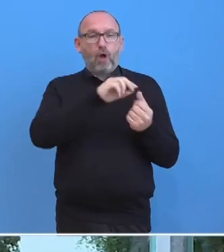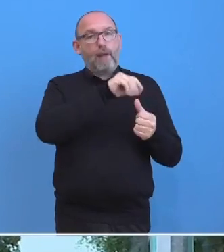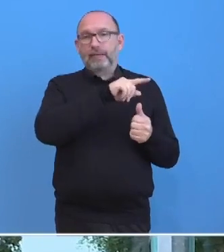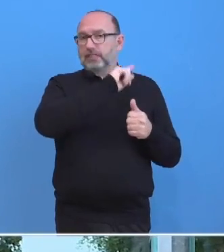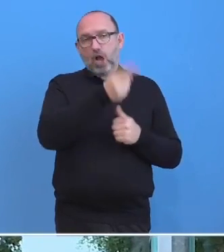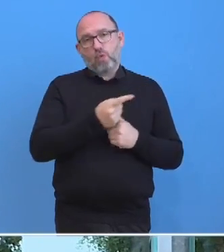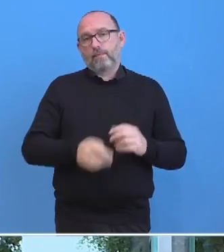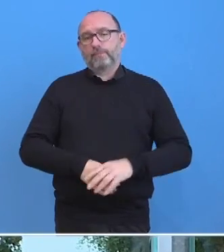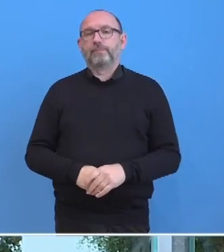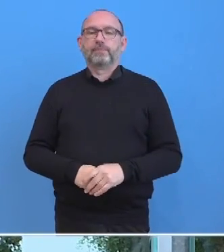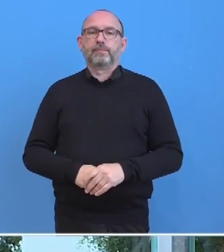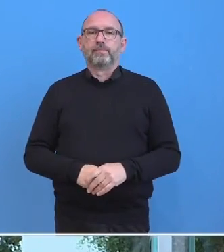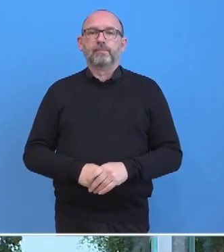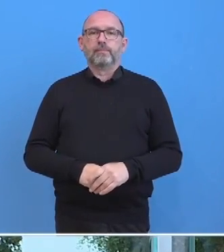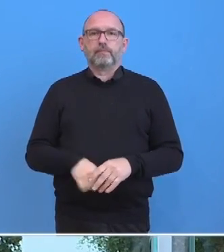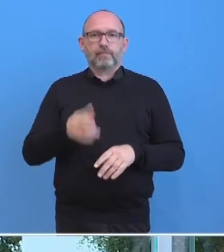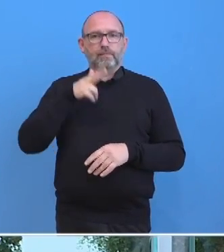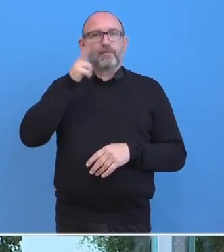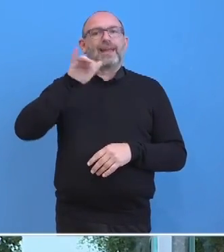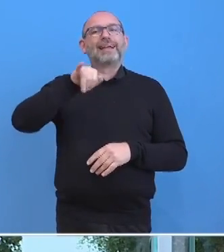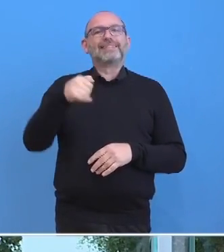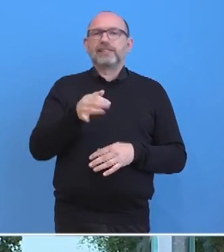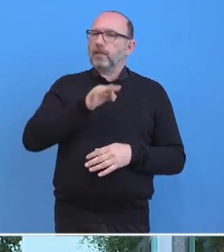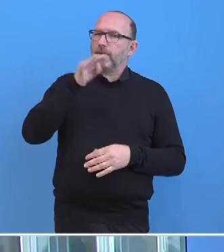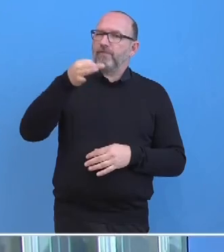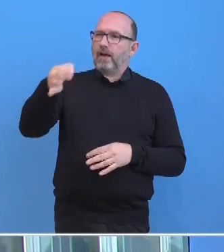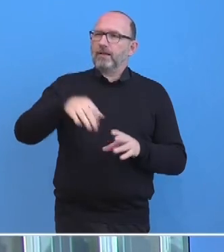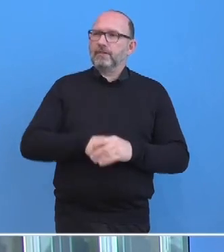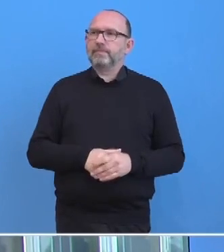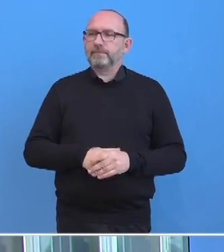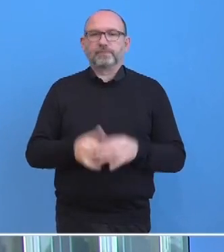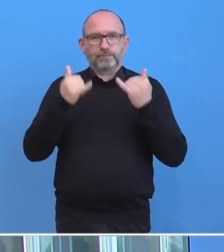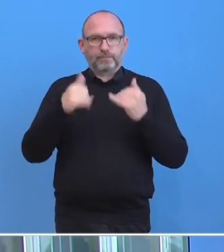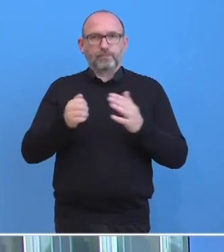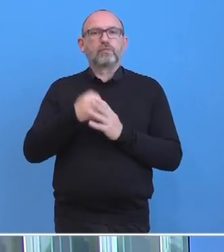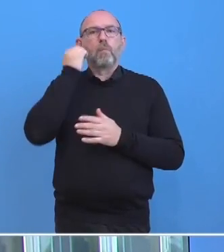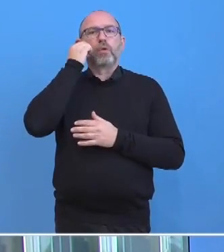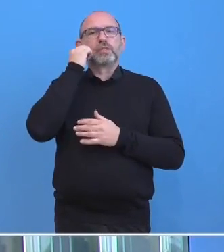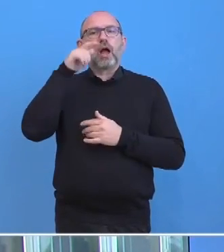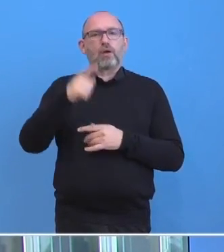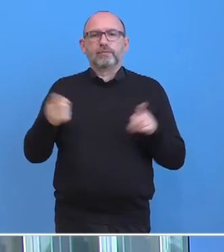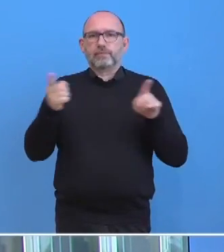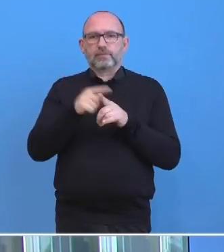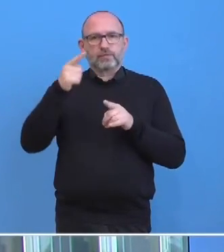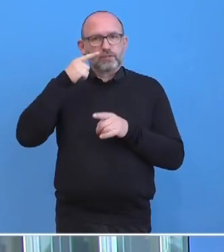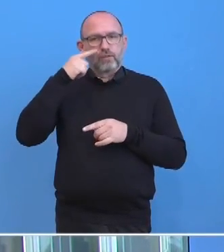Herr Jessen dazu? Ja. Bitte schön. Heute treffen sich ja in Moskau auf Einladung des russischen